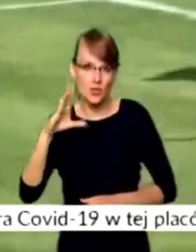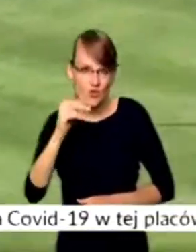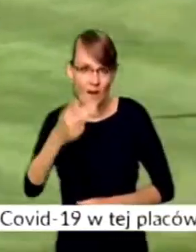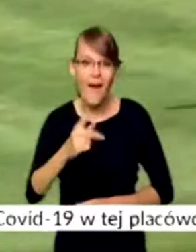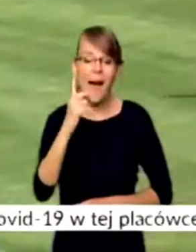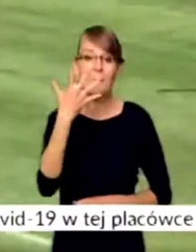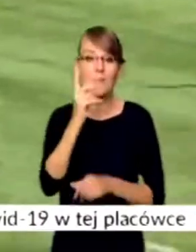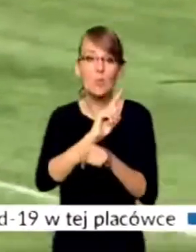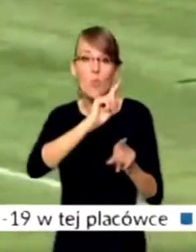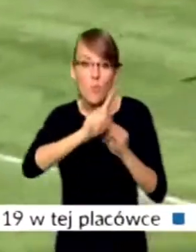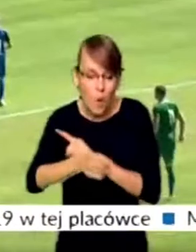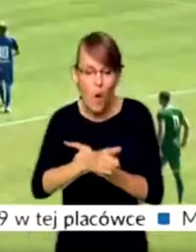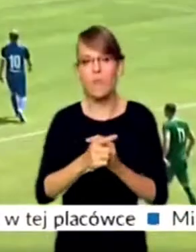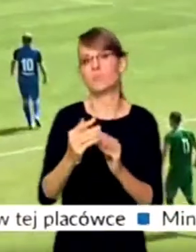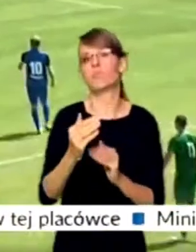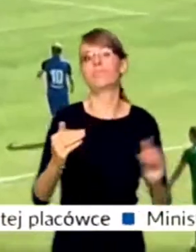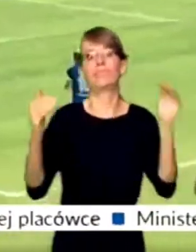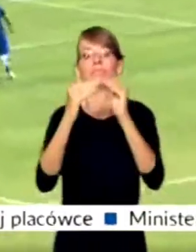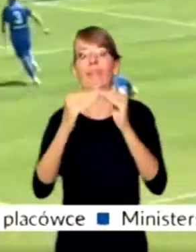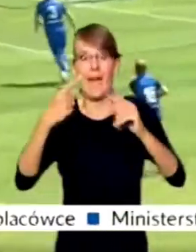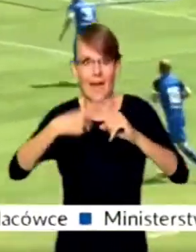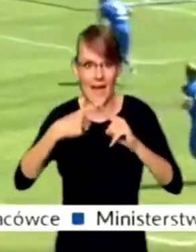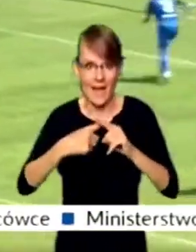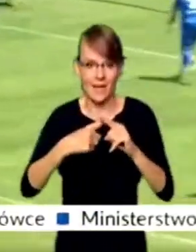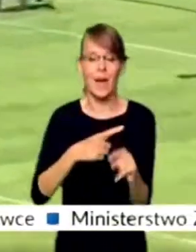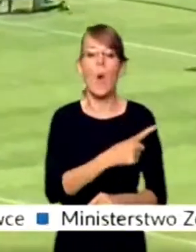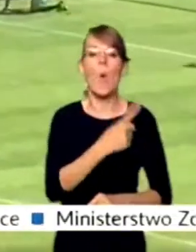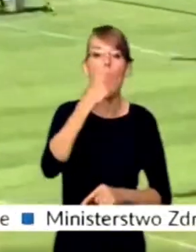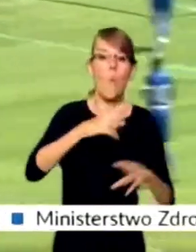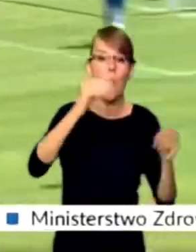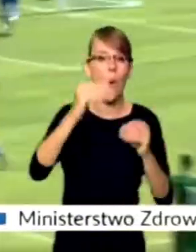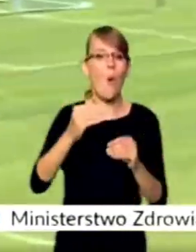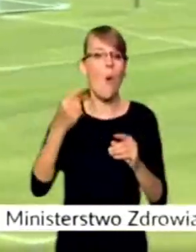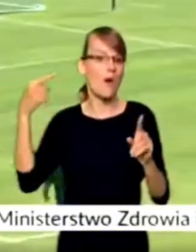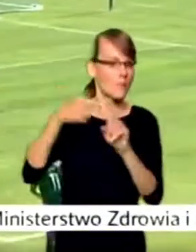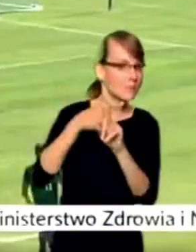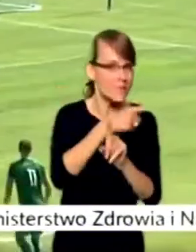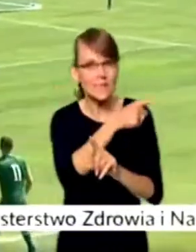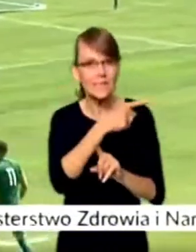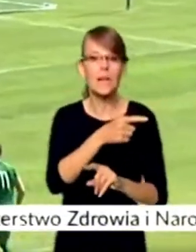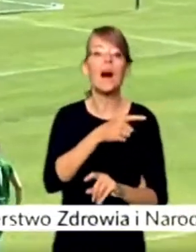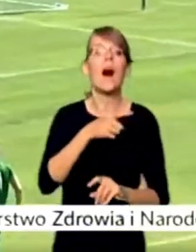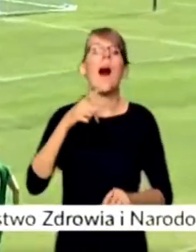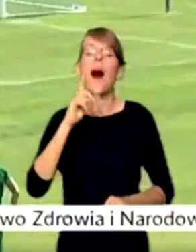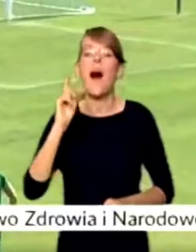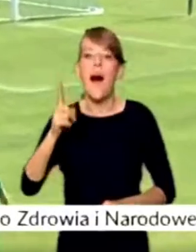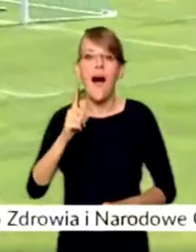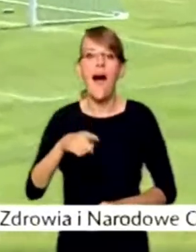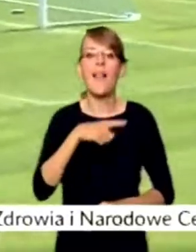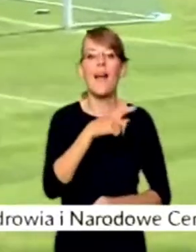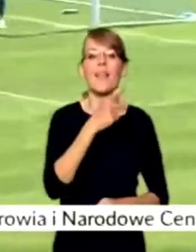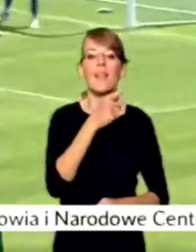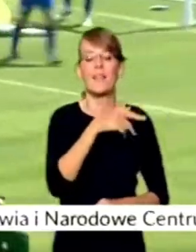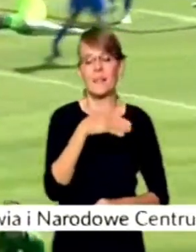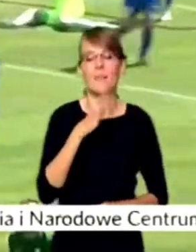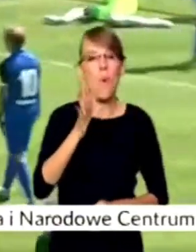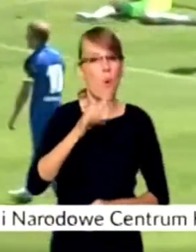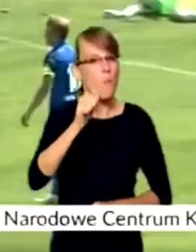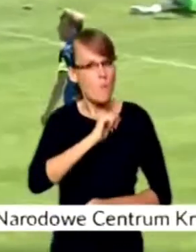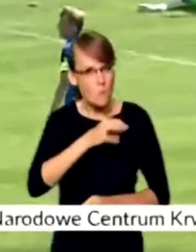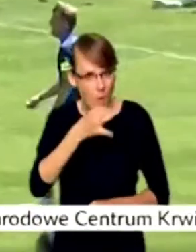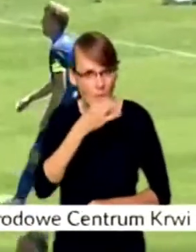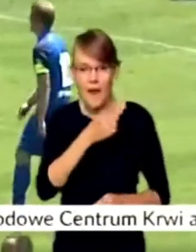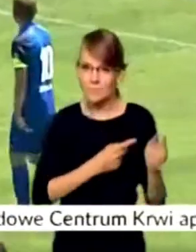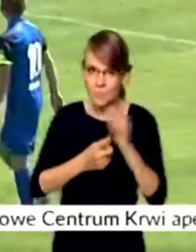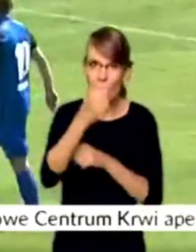później już był remis. Najpierw traktorkom pomogła poprzeczka, ale poprawka Michała Drewnowskiego była skuteczna. Po 90 minutach